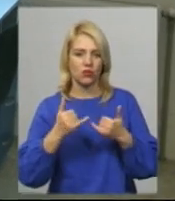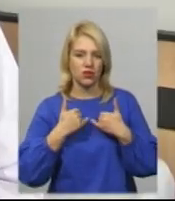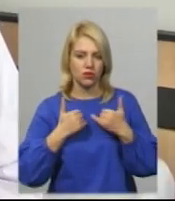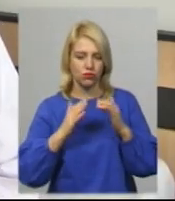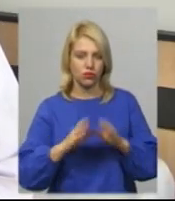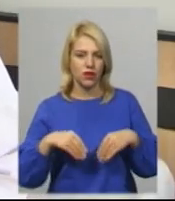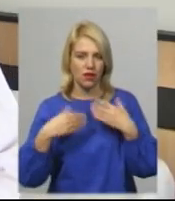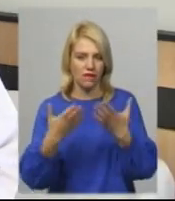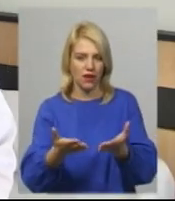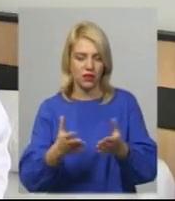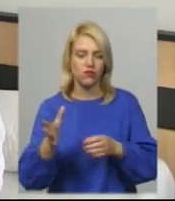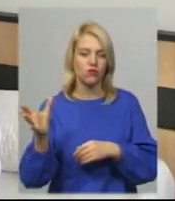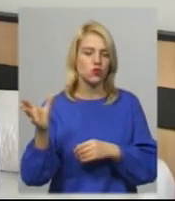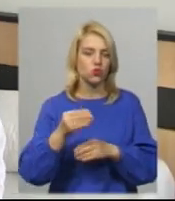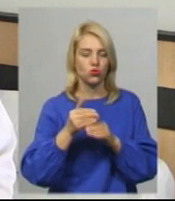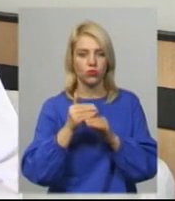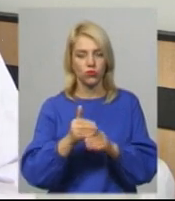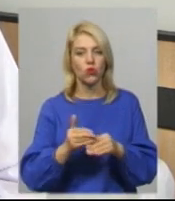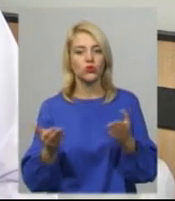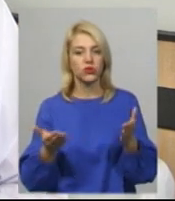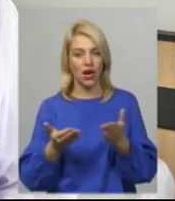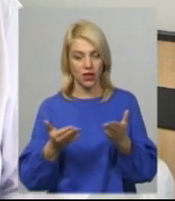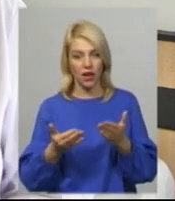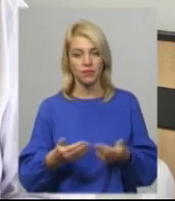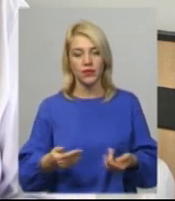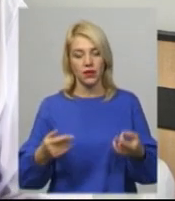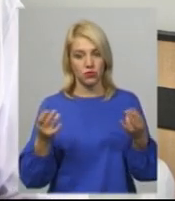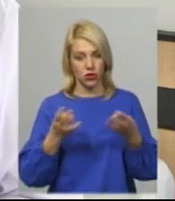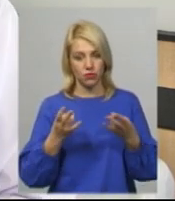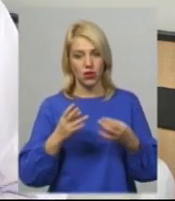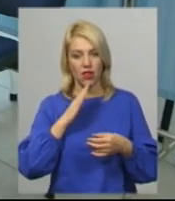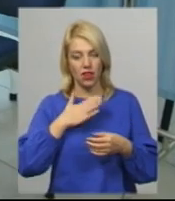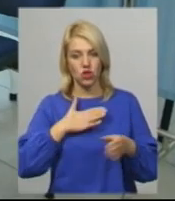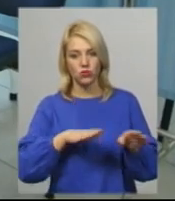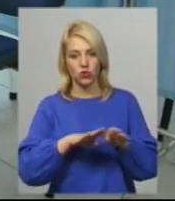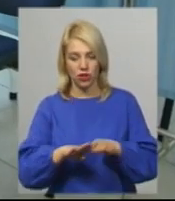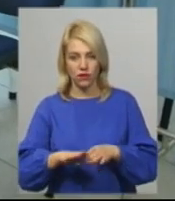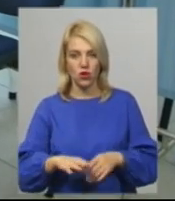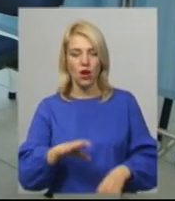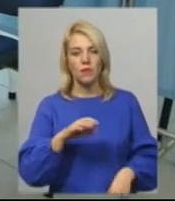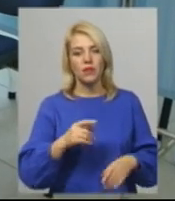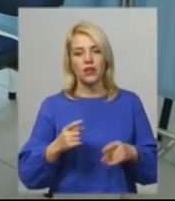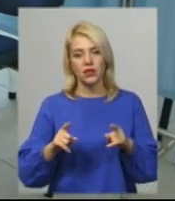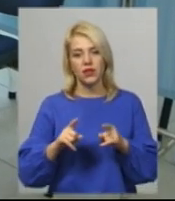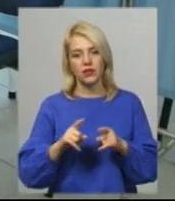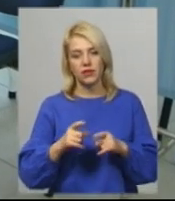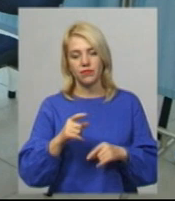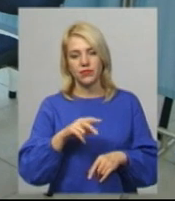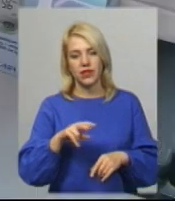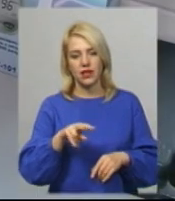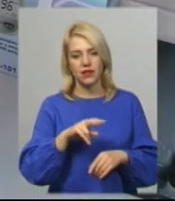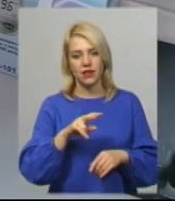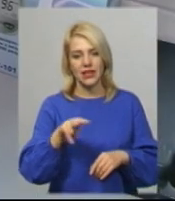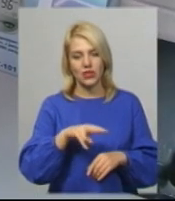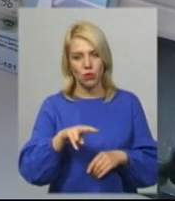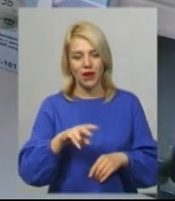надавати всю допомогу, яка належить на нашому рівні. Ольга Будна додає, з листопада у Лісово-Гранівецькій